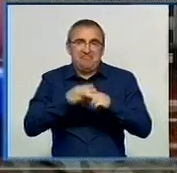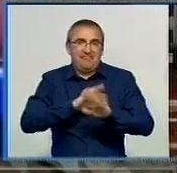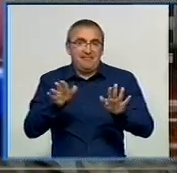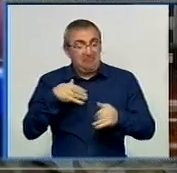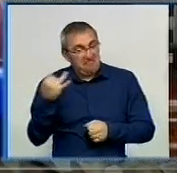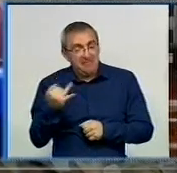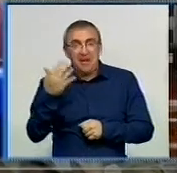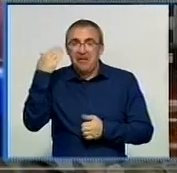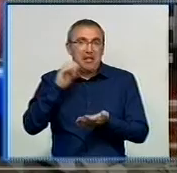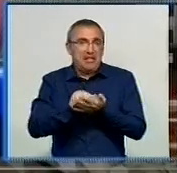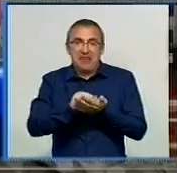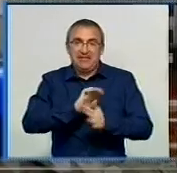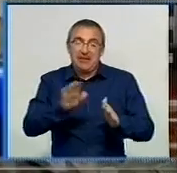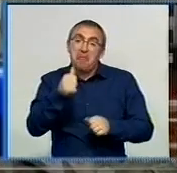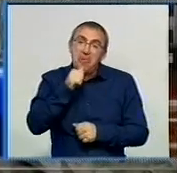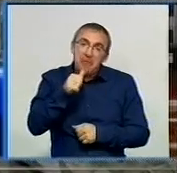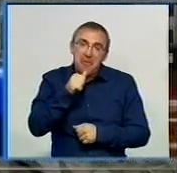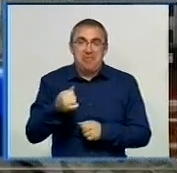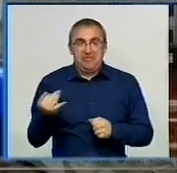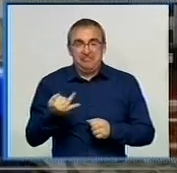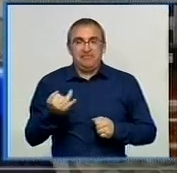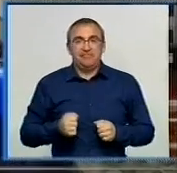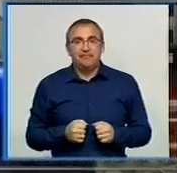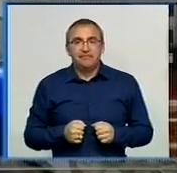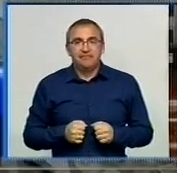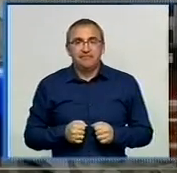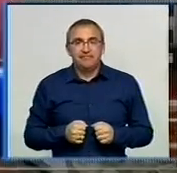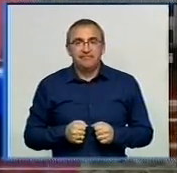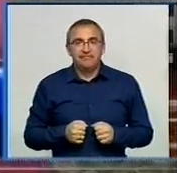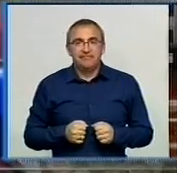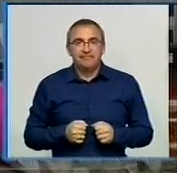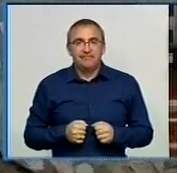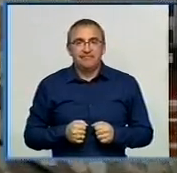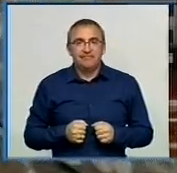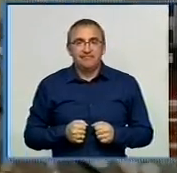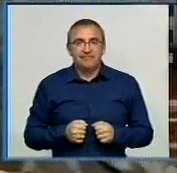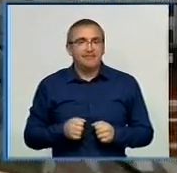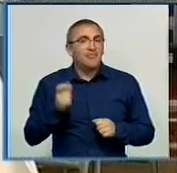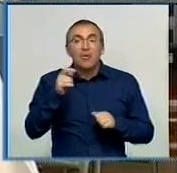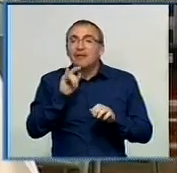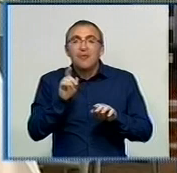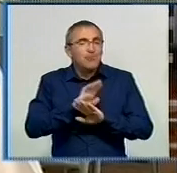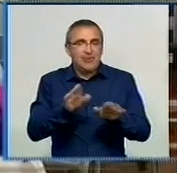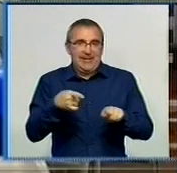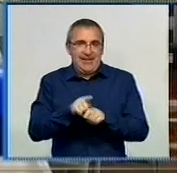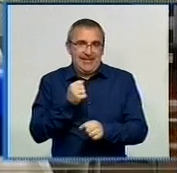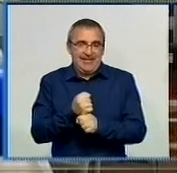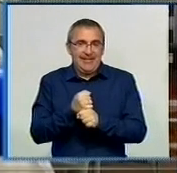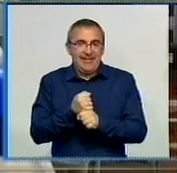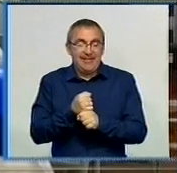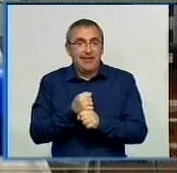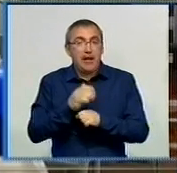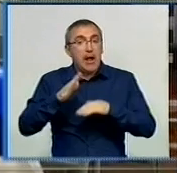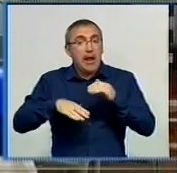Я раніше ніколи таким не займалася, спробувала. Боже, ніколи в не можу це робити. В забезпеченні якості